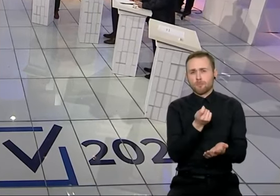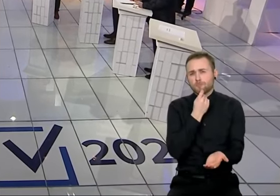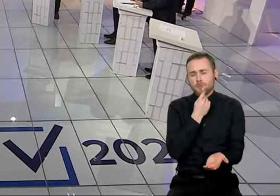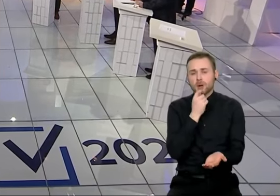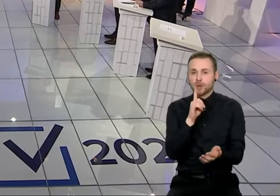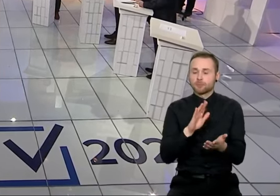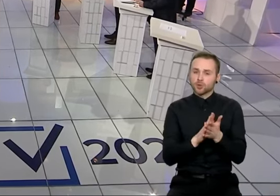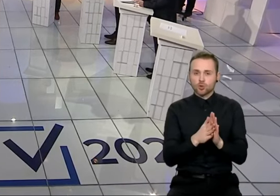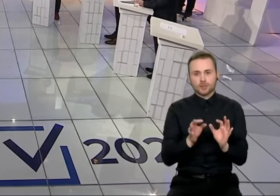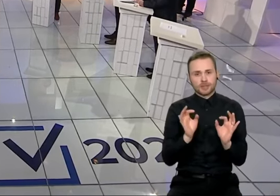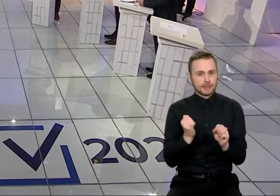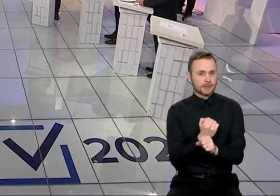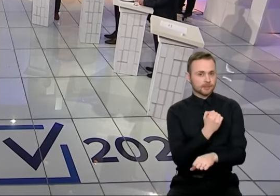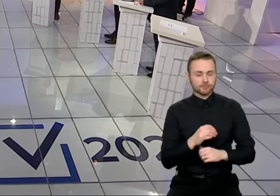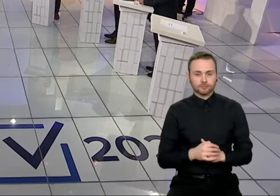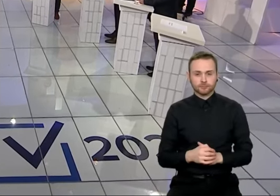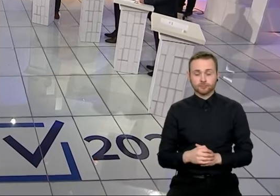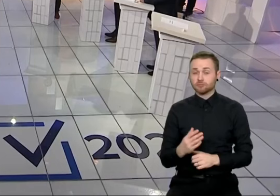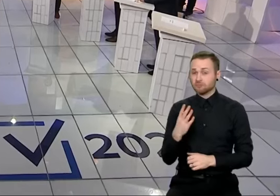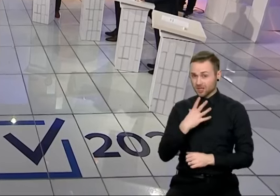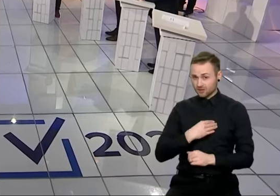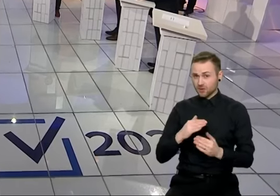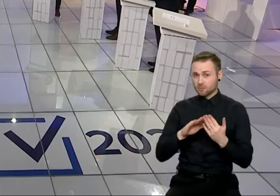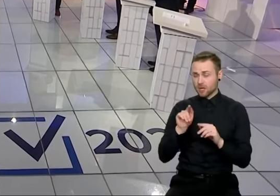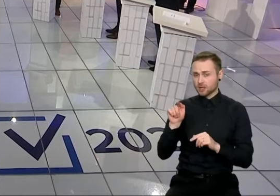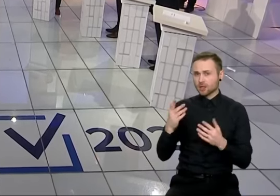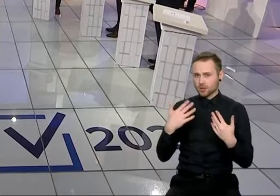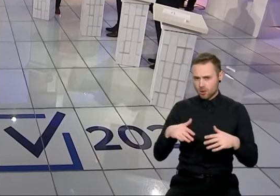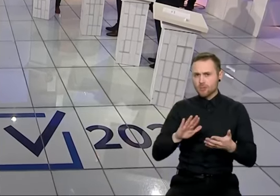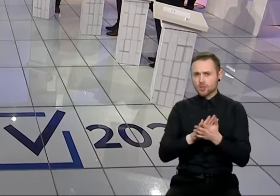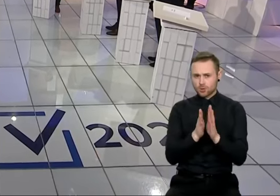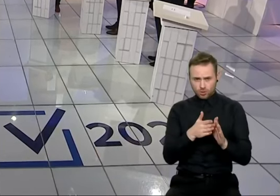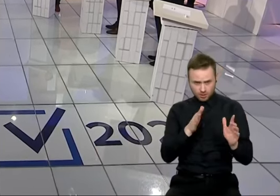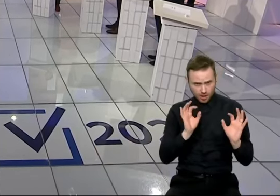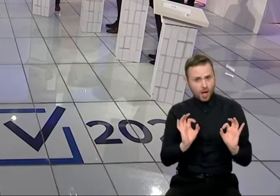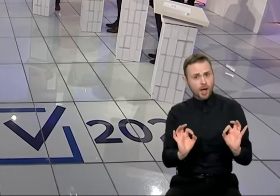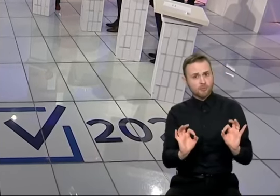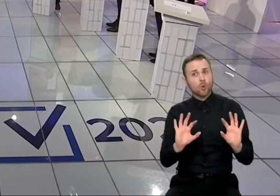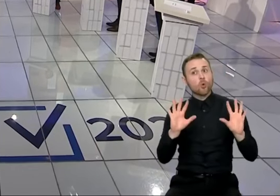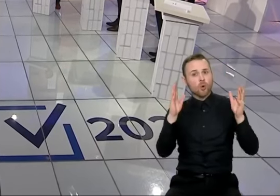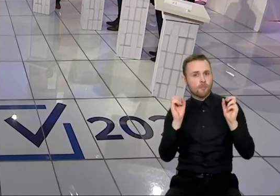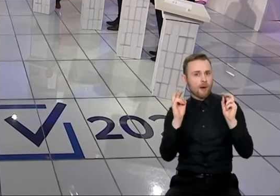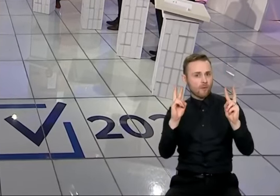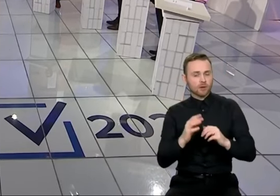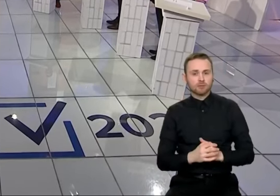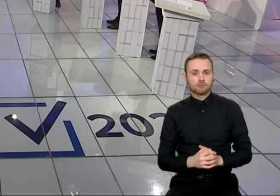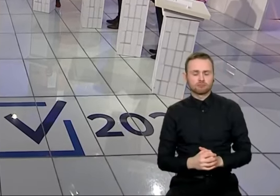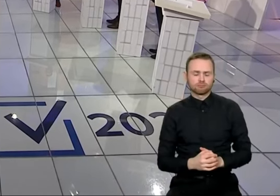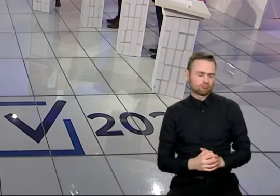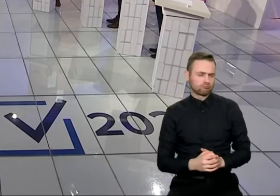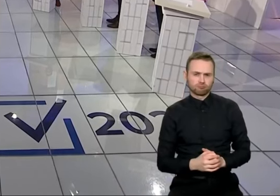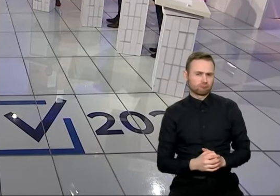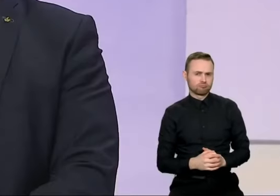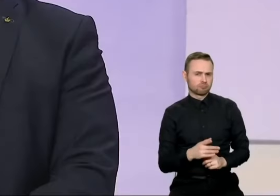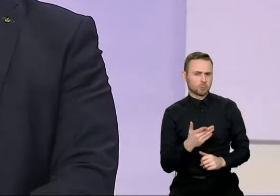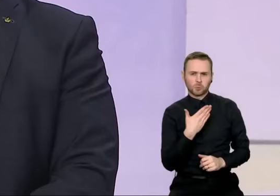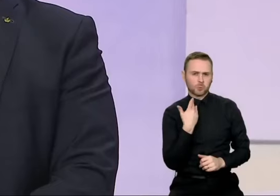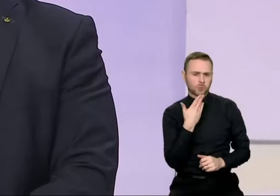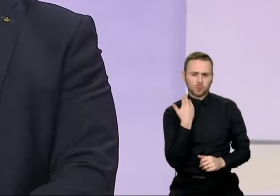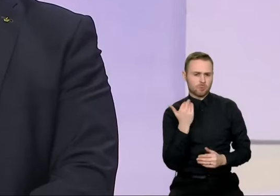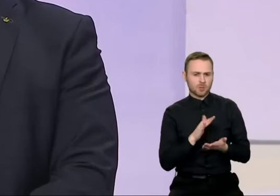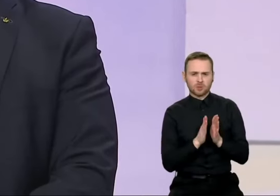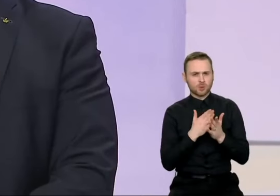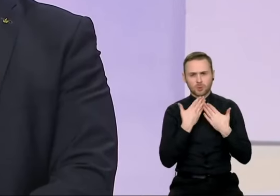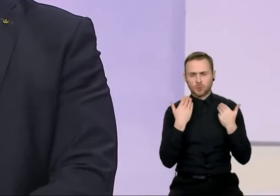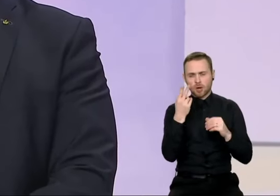pasiruošusi. Versuotinė, paminkamai pasirengusi galimos nelaimės atveju, Remigius Lapinskas. Ne, nepasirengusi lygiai taip pačiai, kaip ir